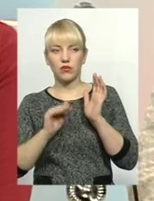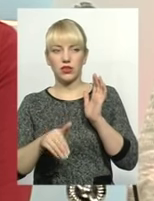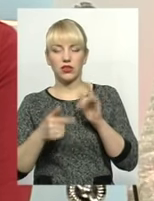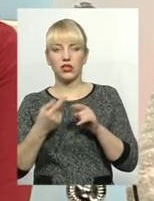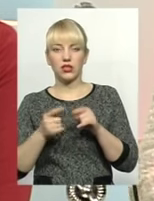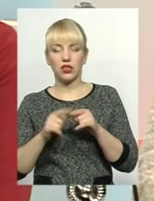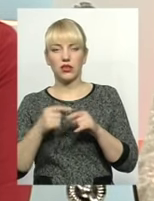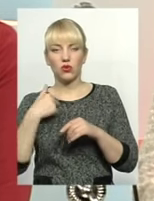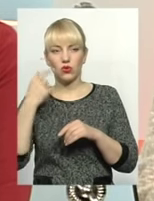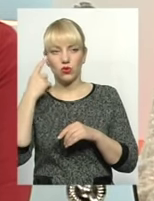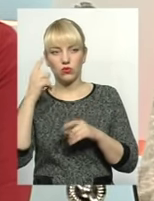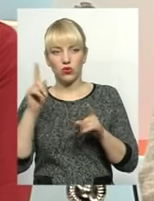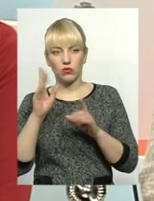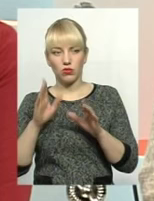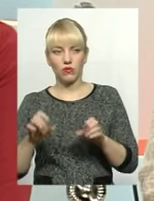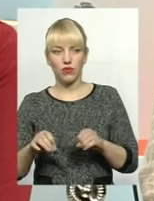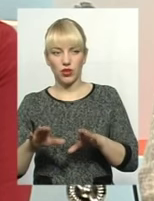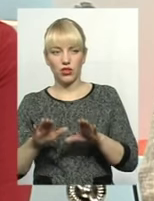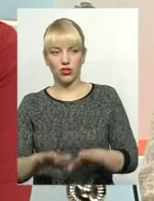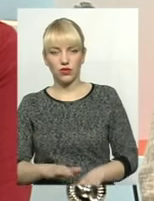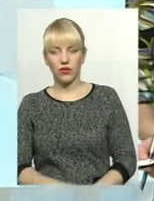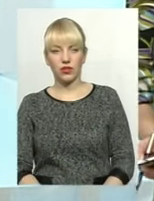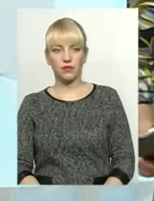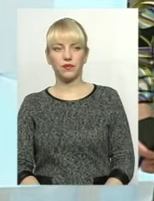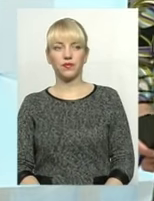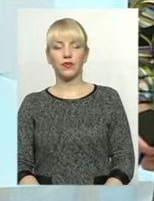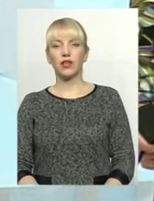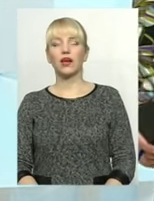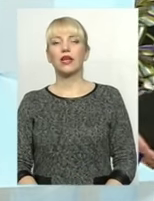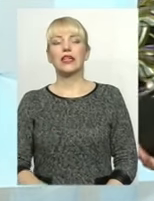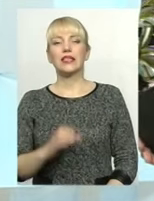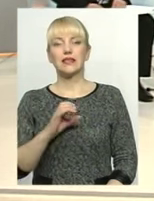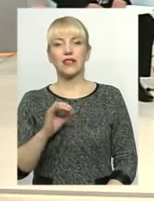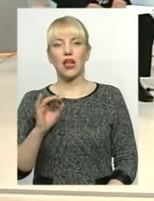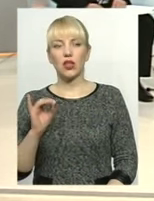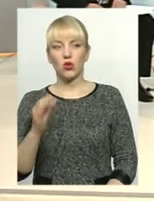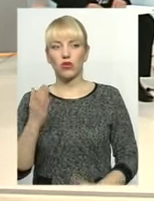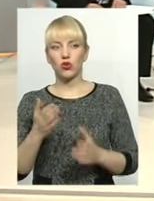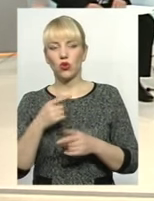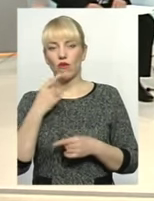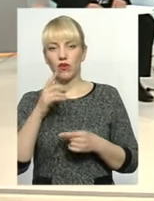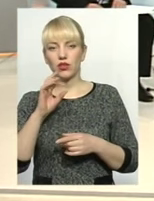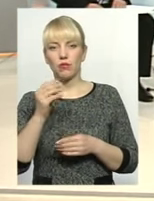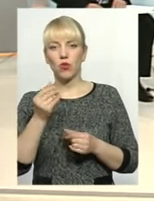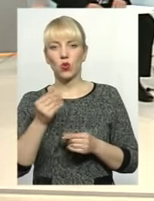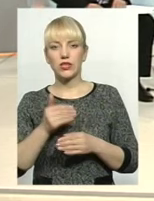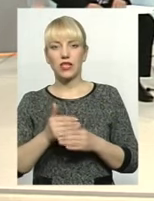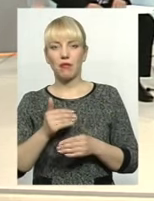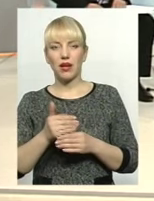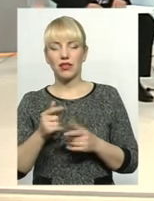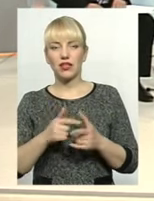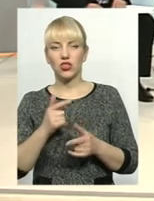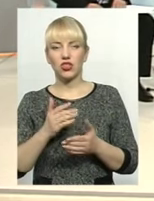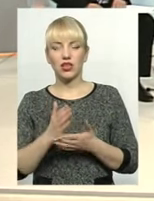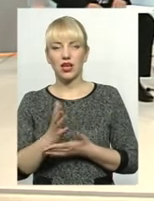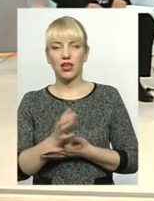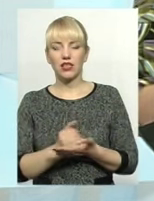думаю, що щось будемо вирішувати. Світлана Юрьовна, якщо говорити про стипендії, чи є ресурс для